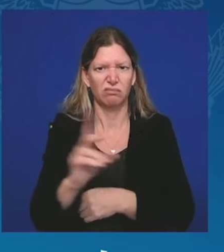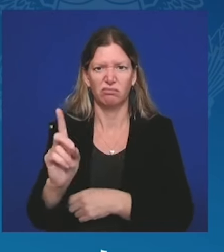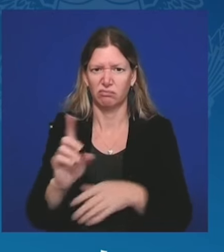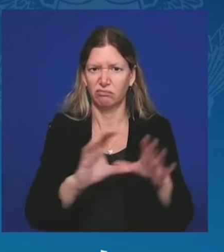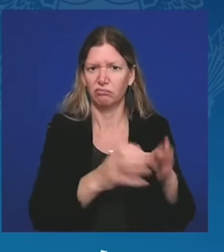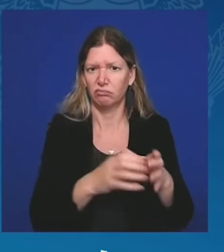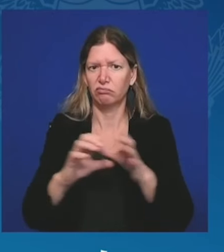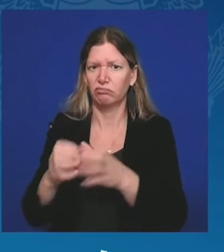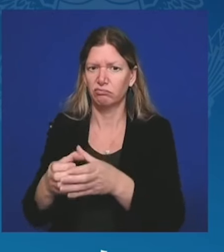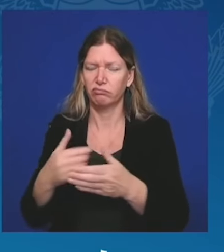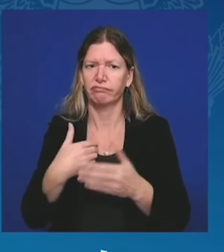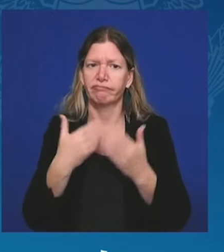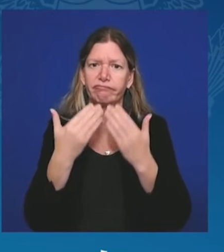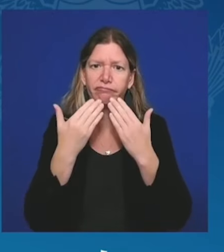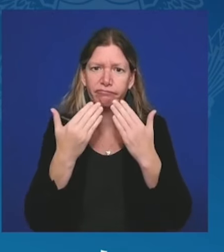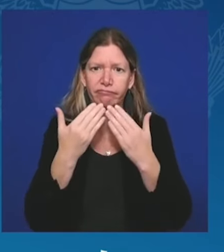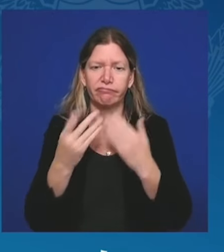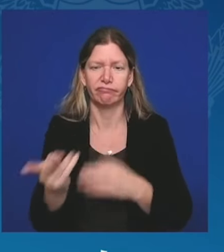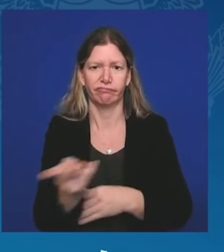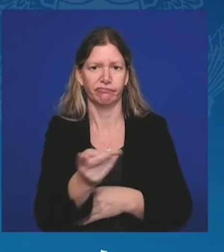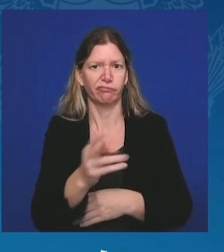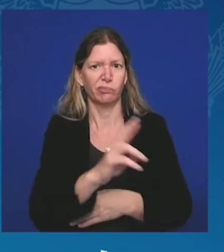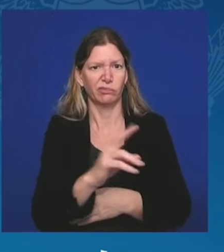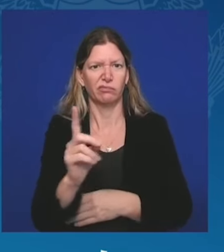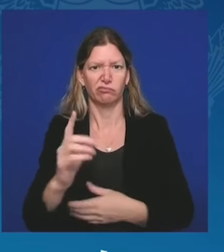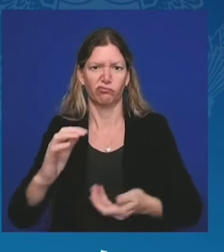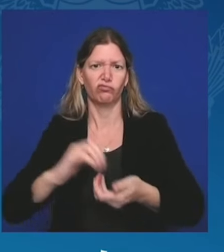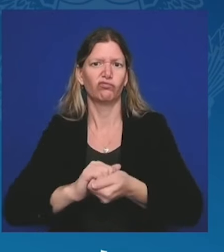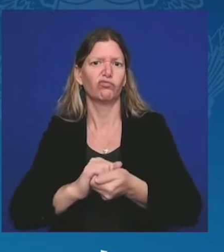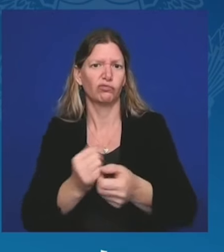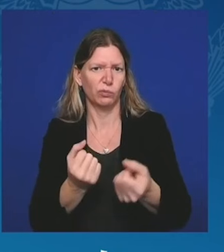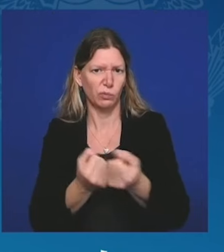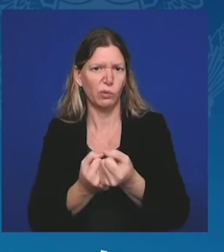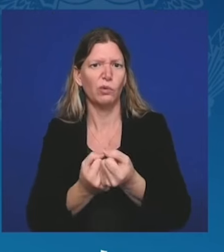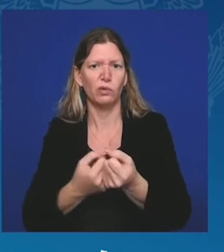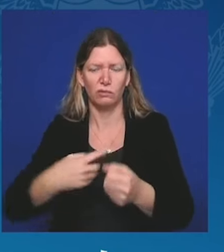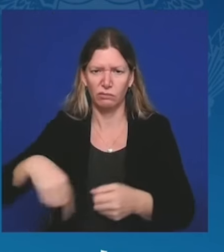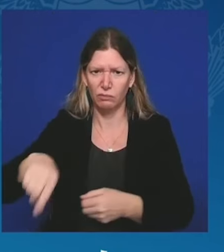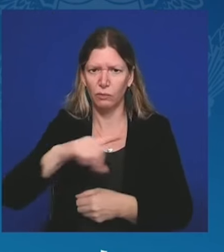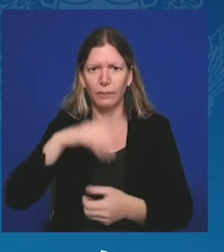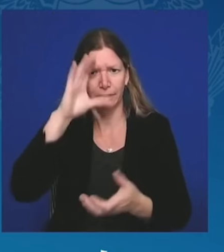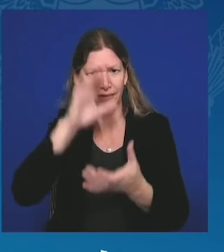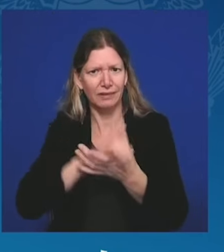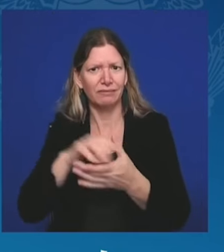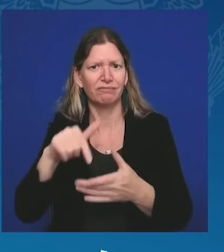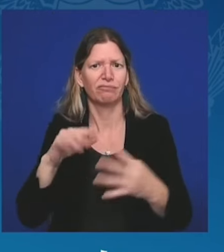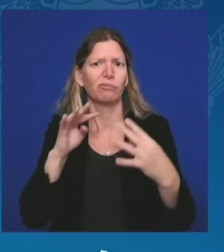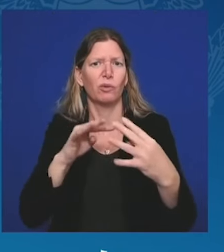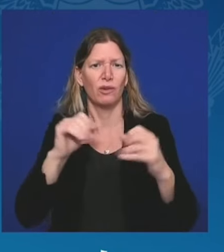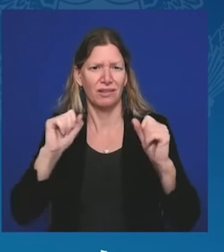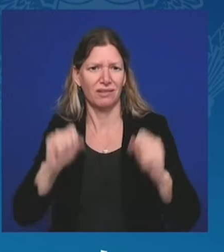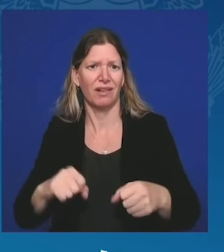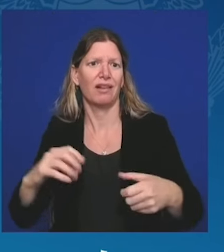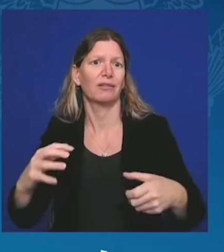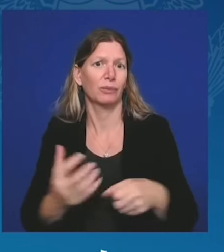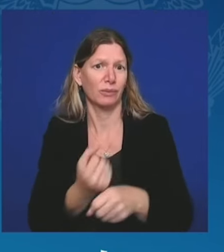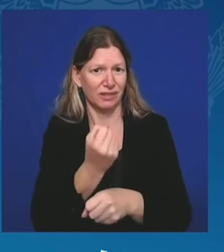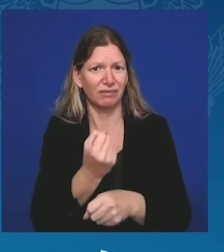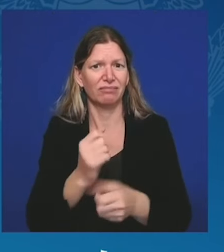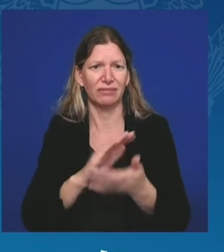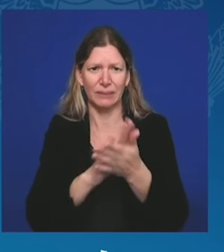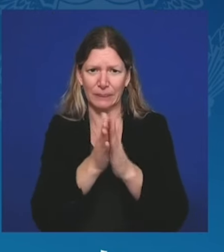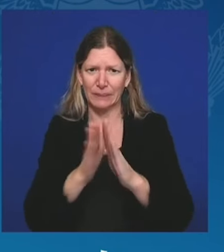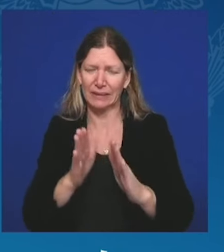wygrać, a sprawiedliwy pokój może być bliżej tylko przy współpracy ze Stanami Zjednoczonymi, pani